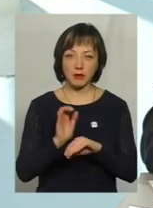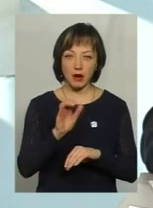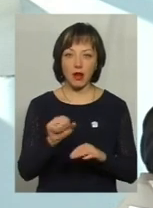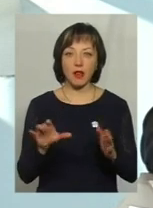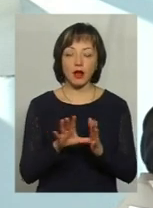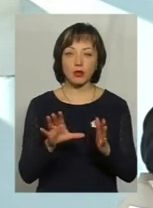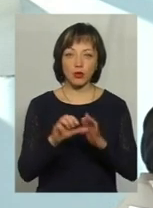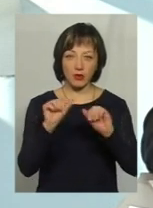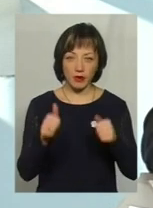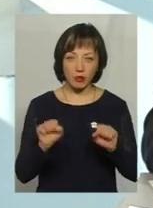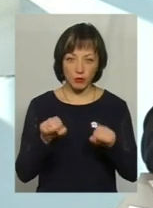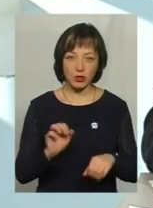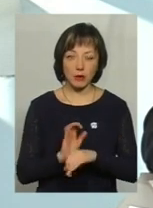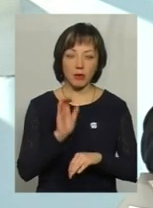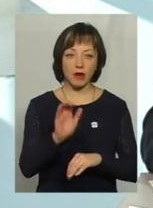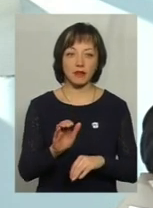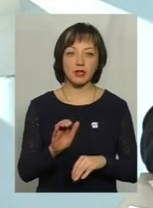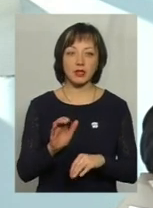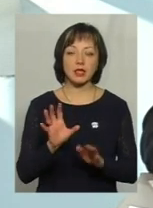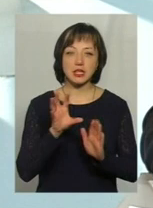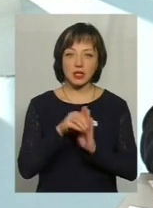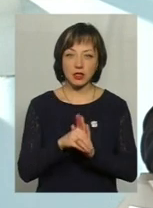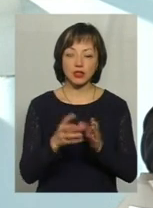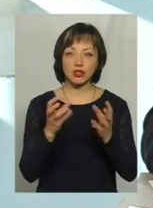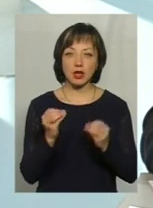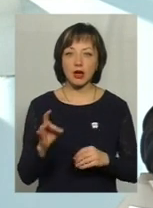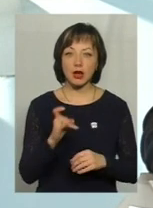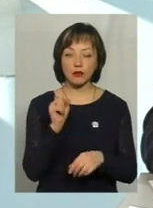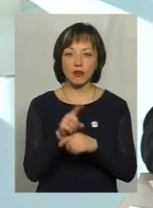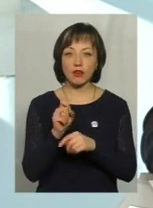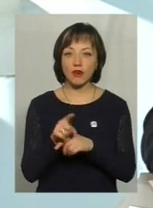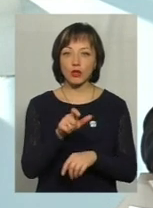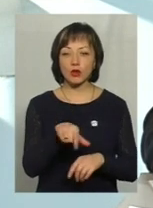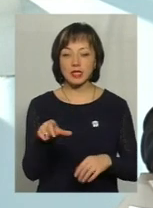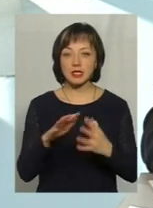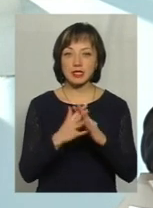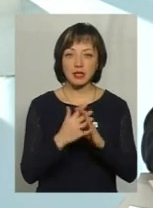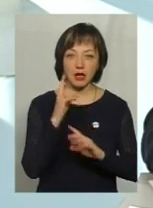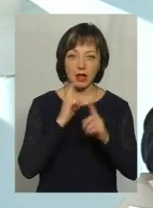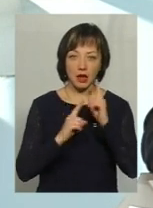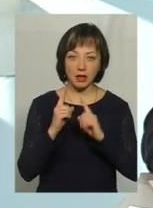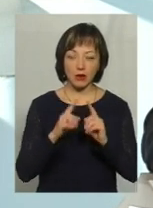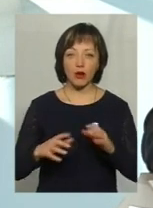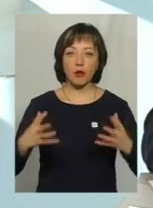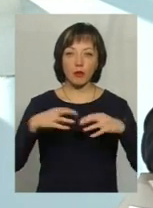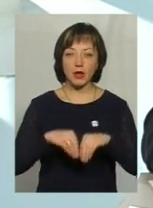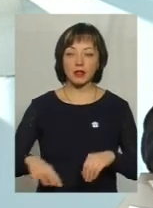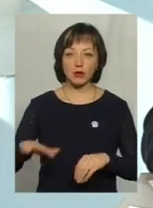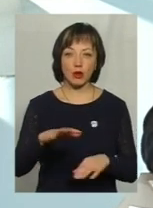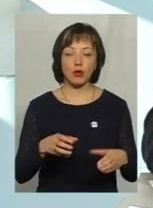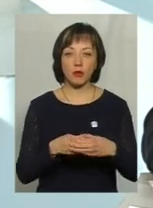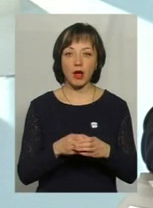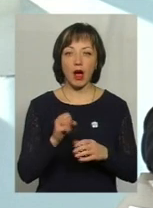електронному вигляді можна направити, задіяти, ще раз повторюю, повноважених осіб сільських, селищних, об'єднаних територіальних громад.